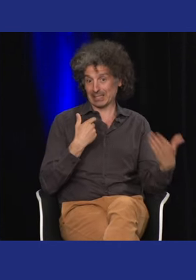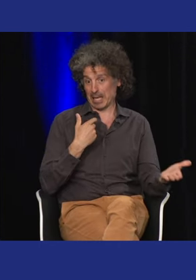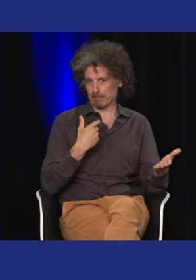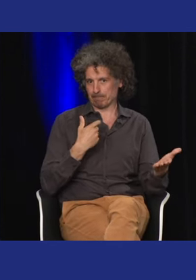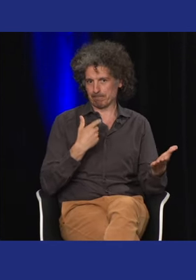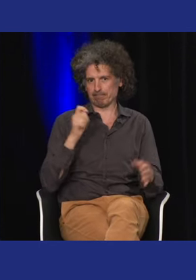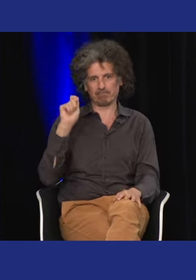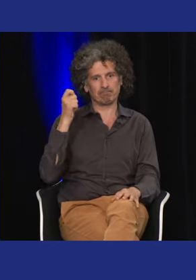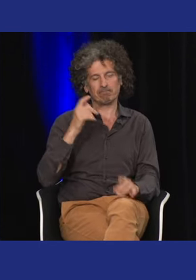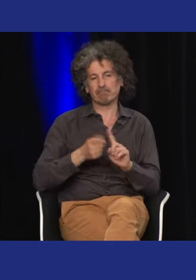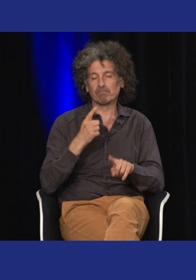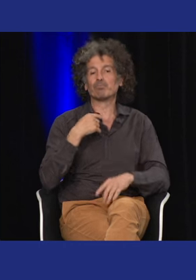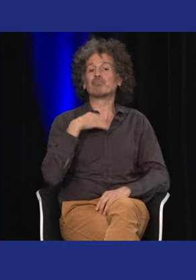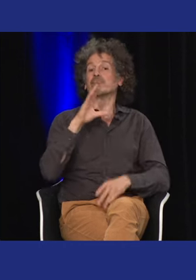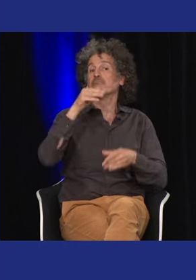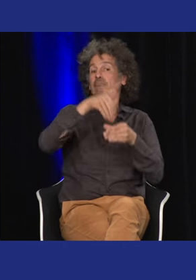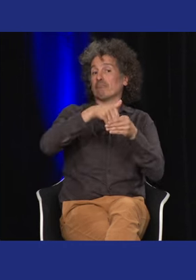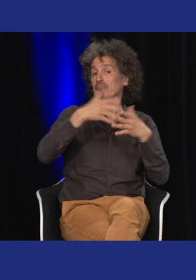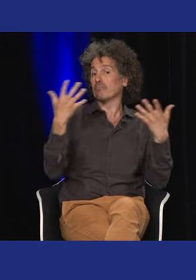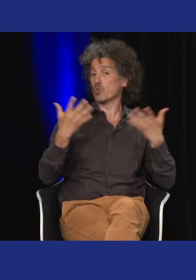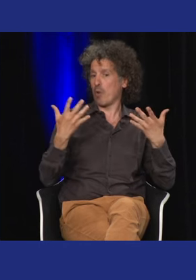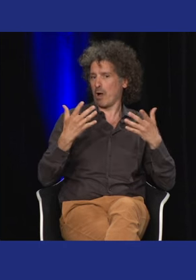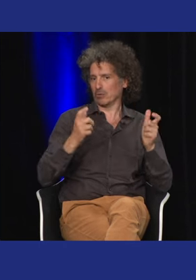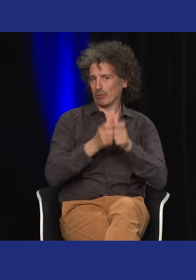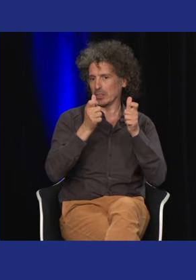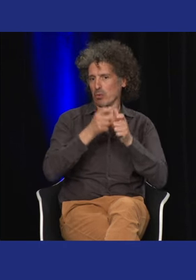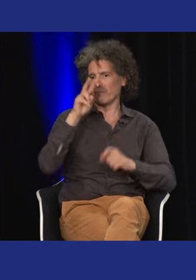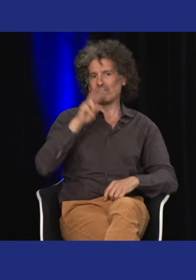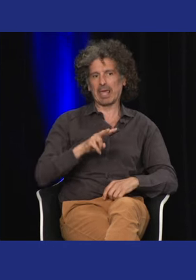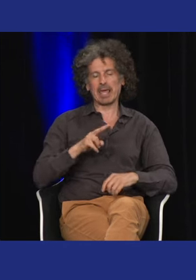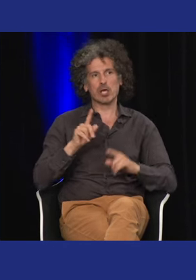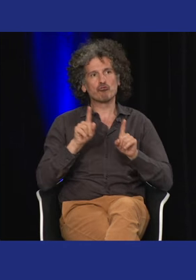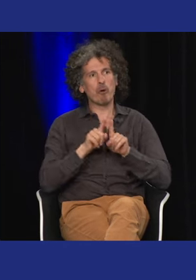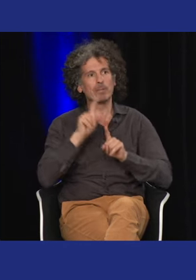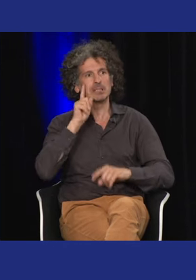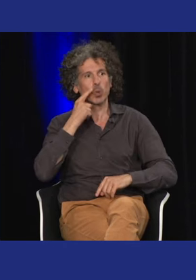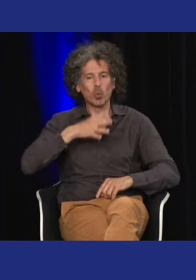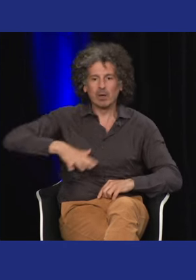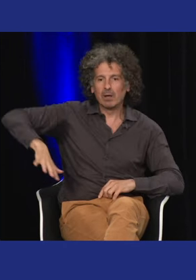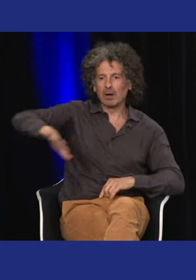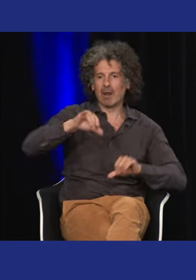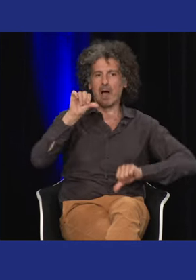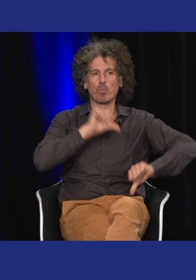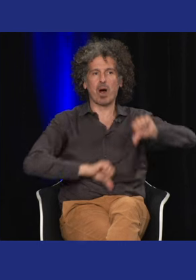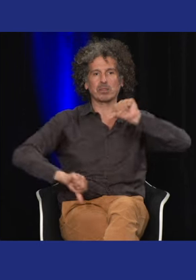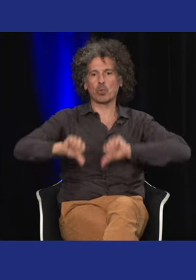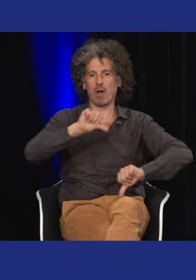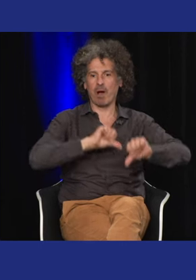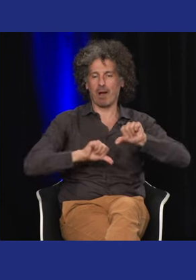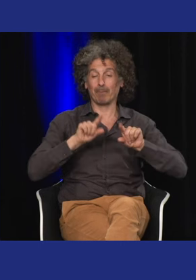Une clé sur le monde le point de départ c'est vraiment ce lieu là avec cette histoire là de l'IVT